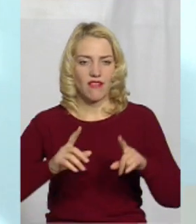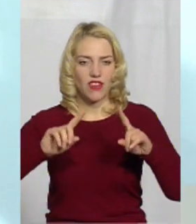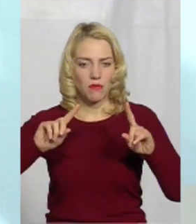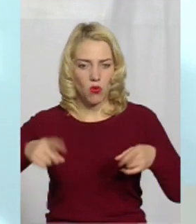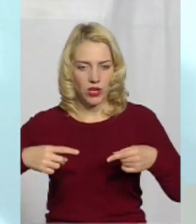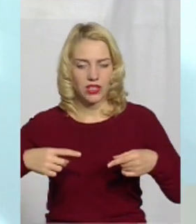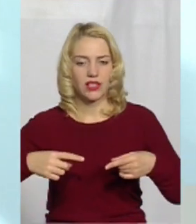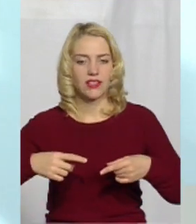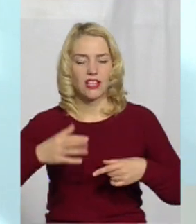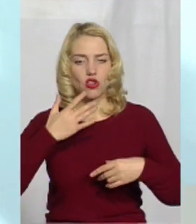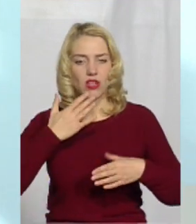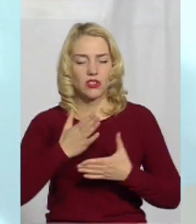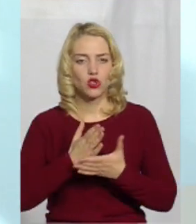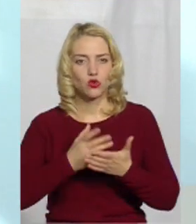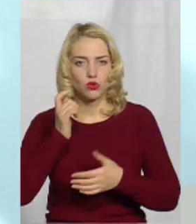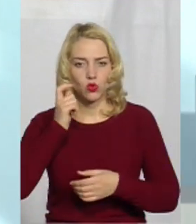здоров'я України.